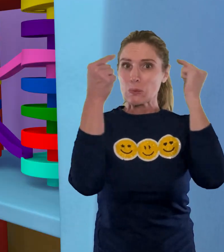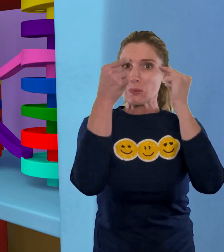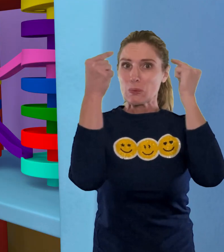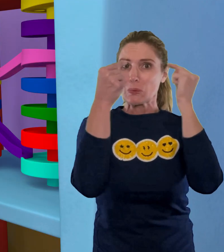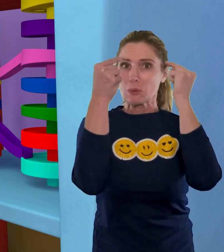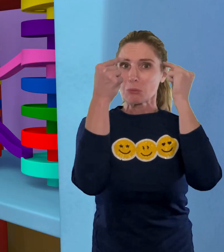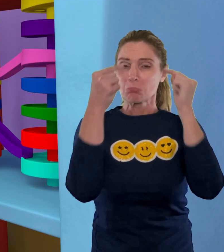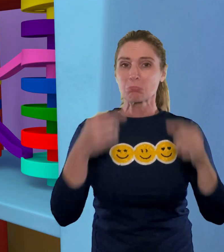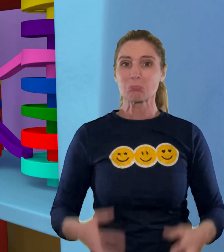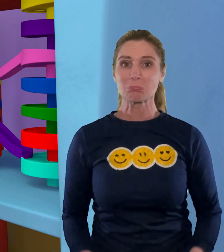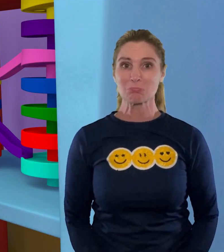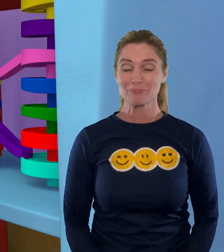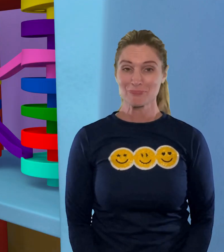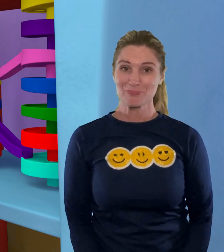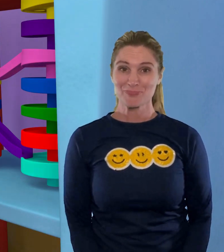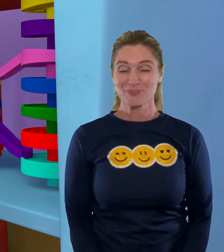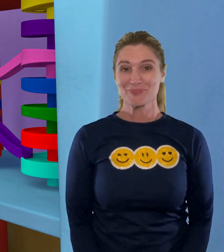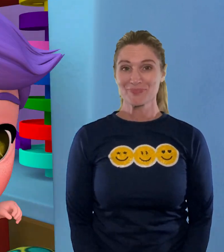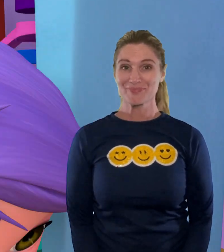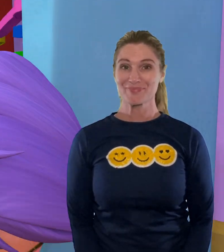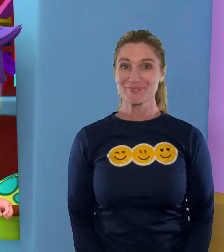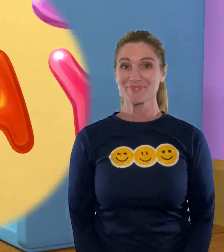Bingo und seine Augen